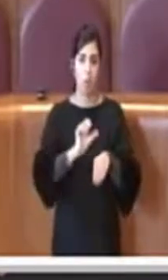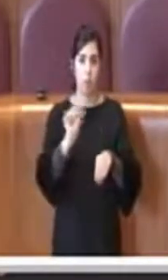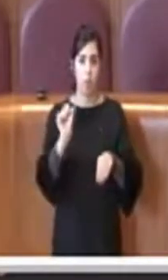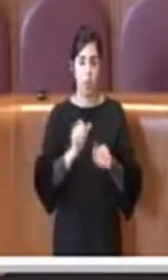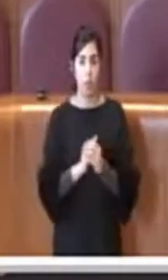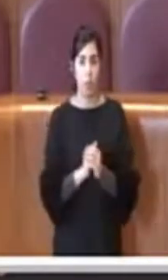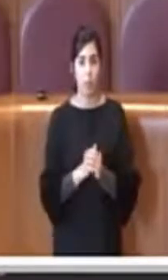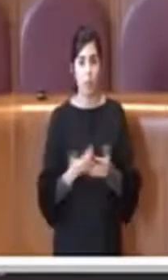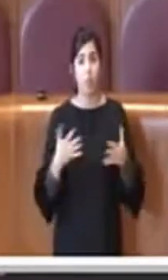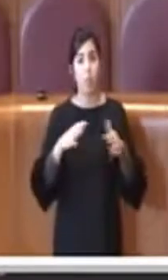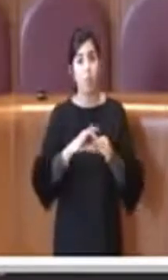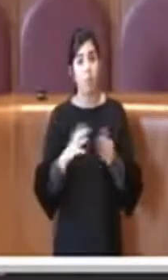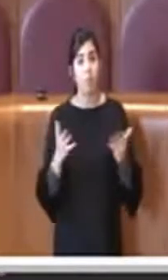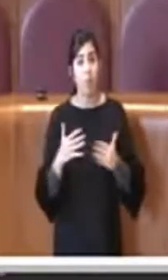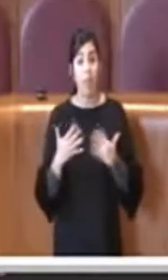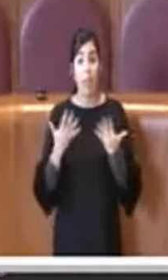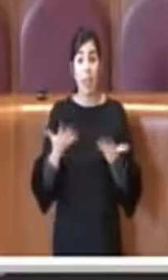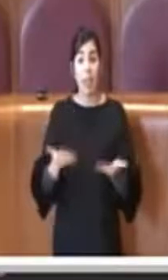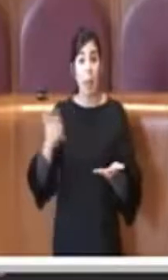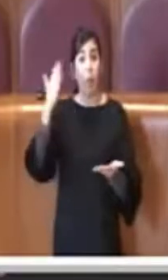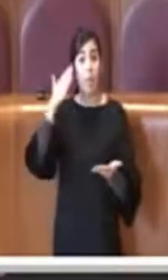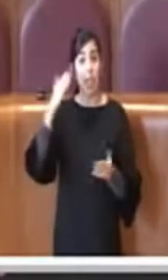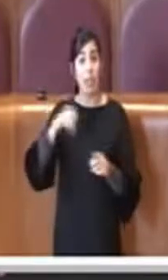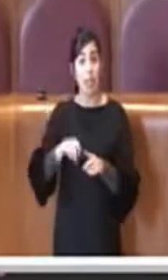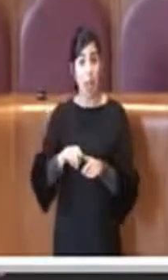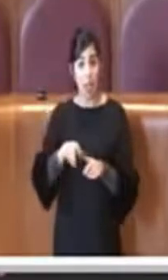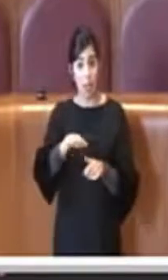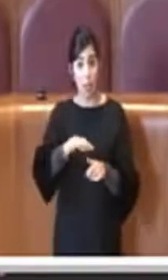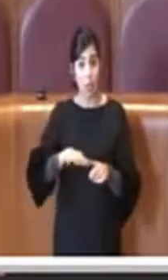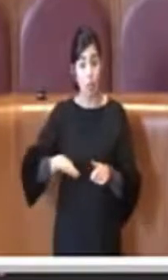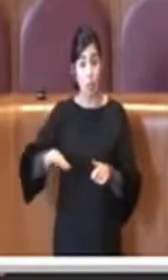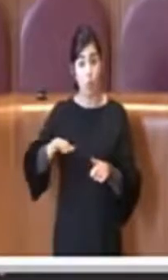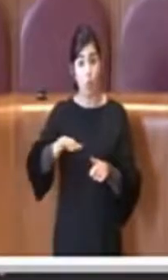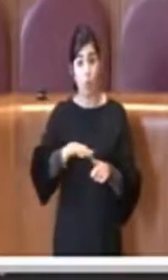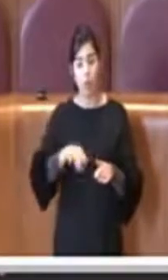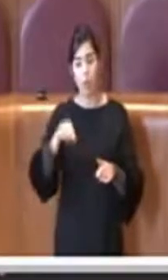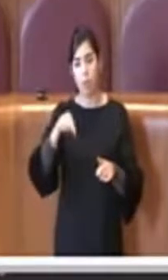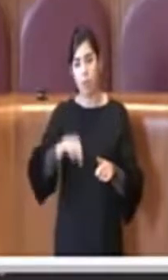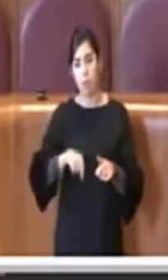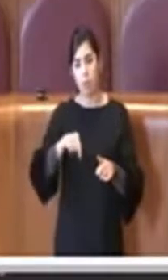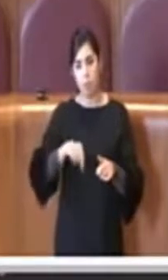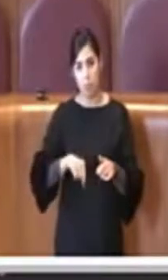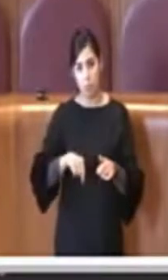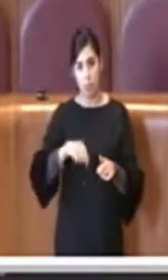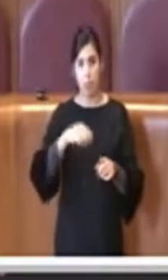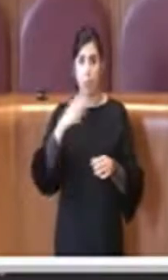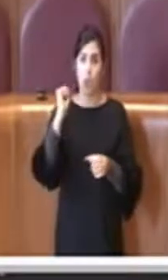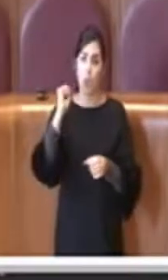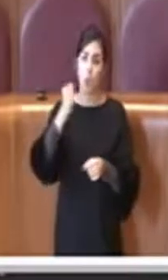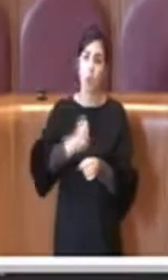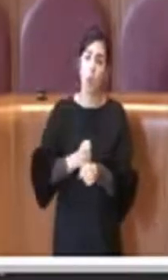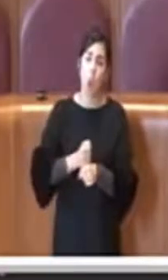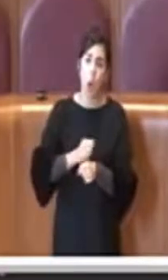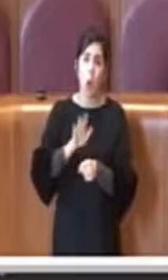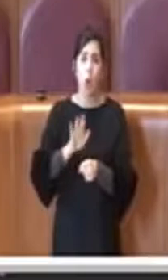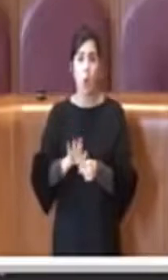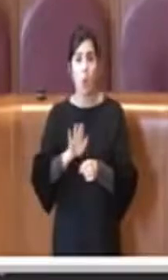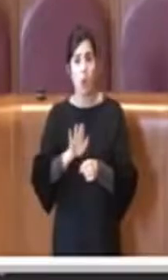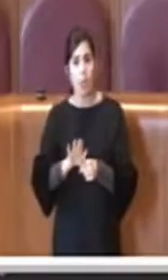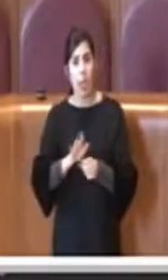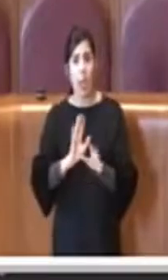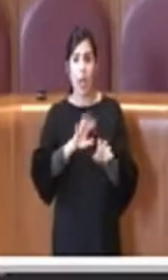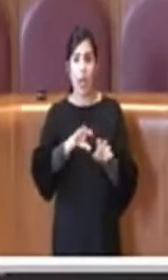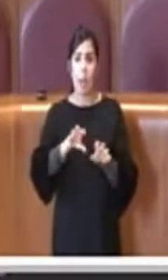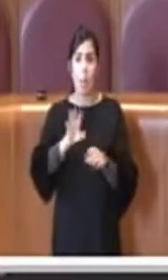Testaccio, non sto qui a riassumere la storia dell